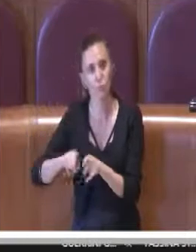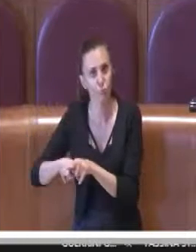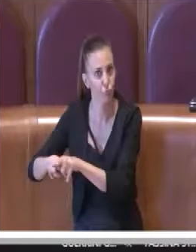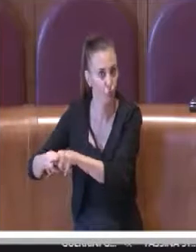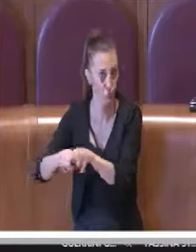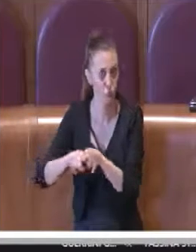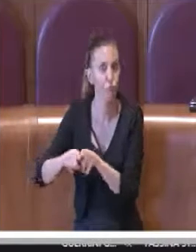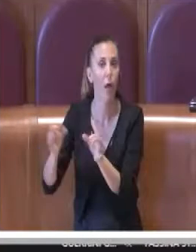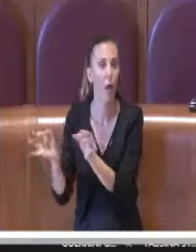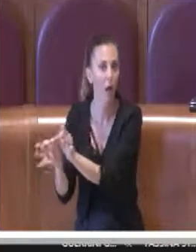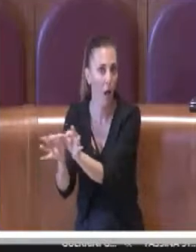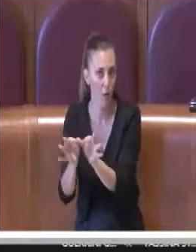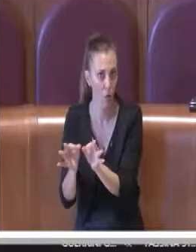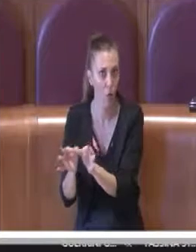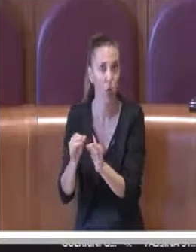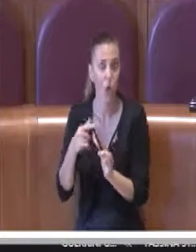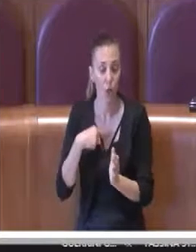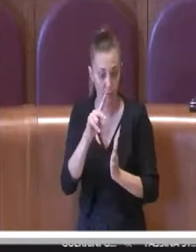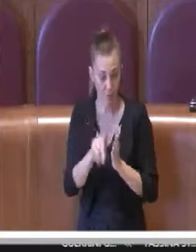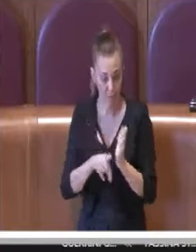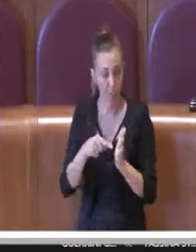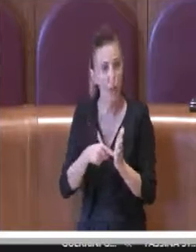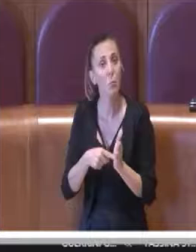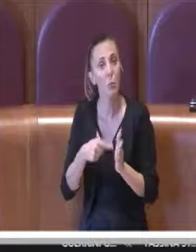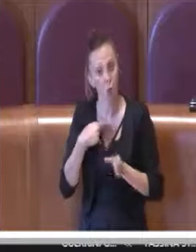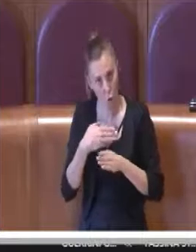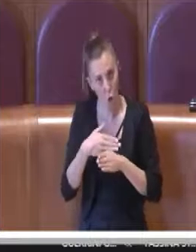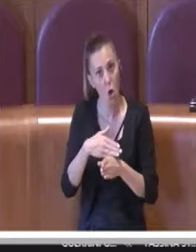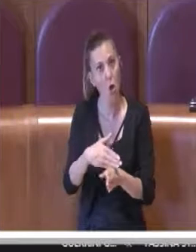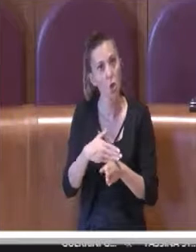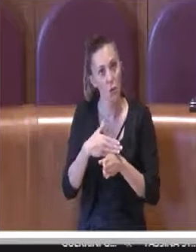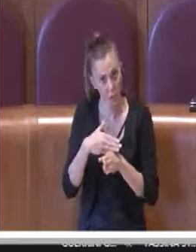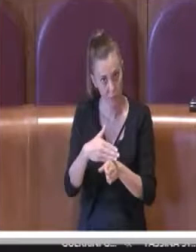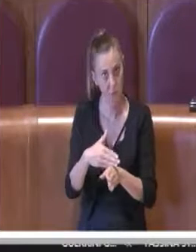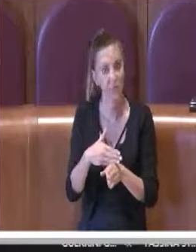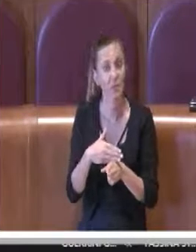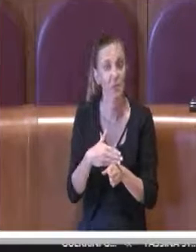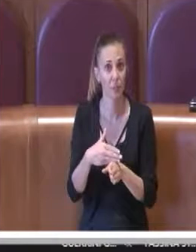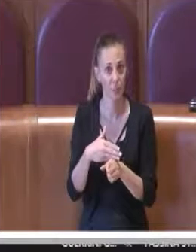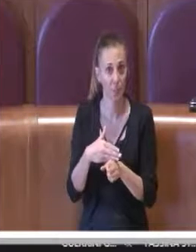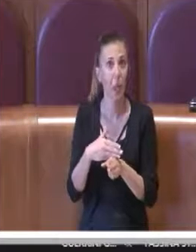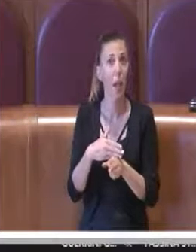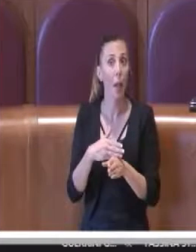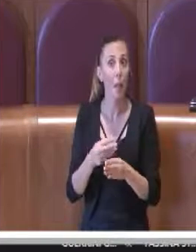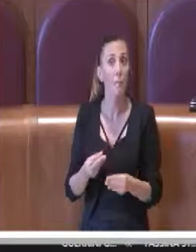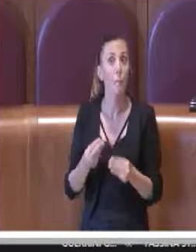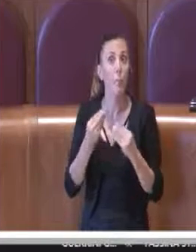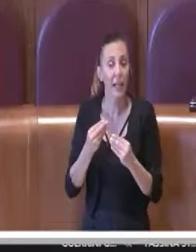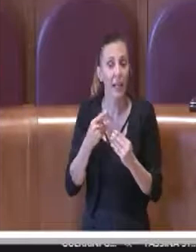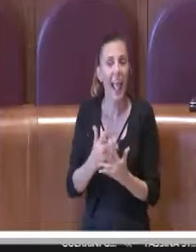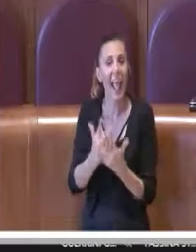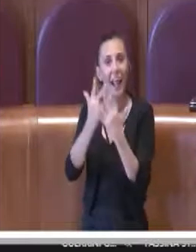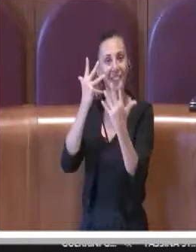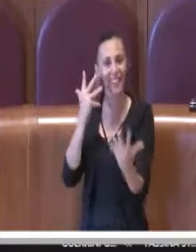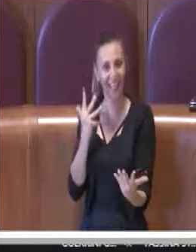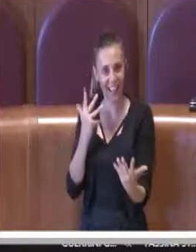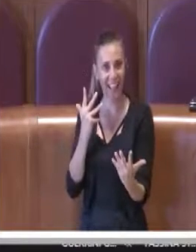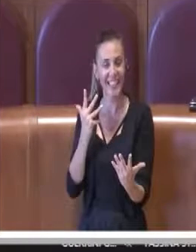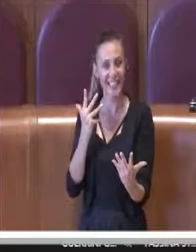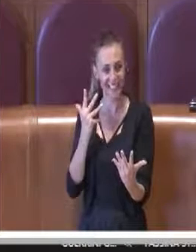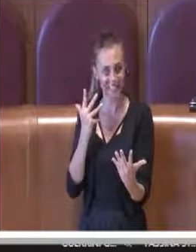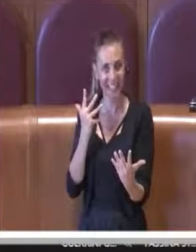trovo appunto questa delibera condivisibile, condivisibile proprio perché viene a sottolineare e dà